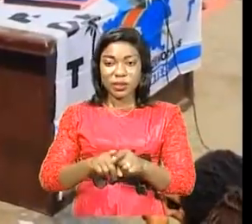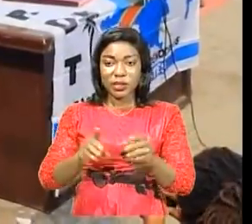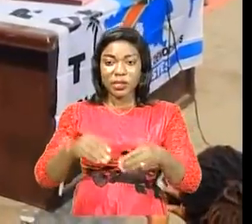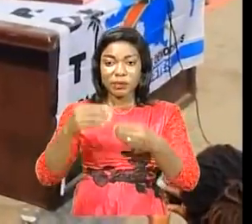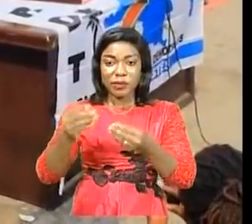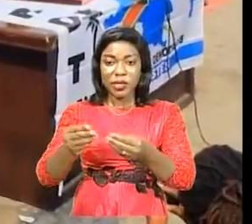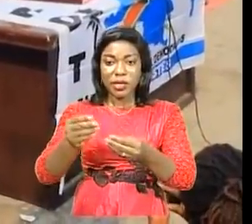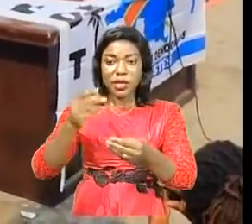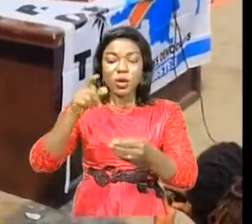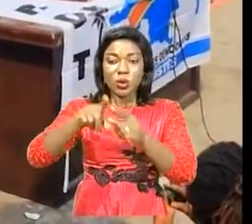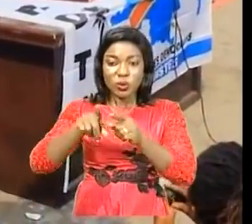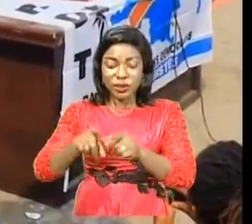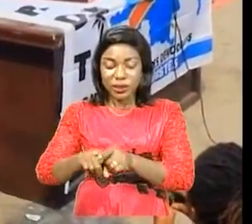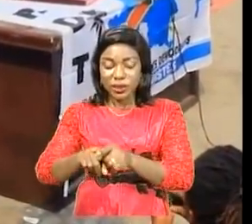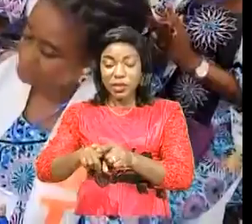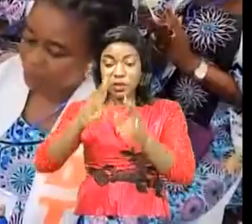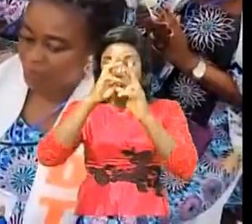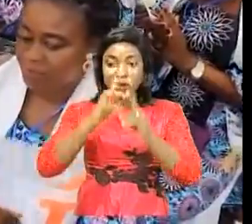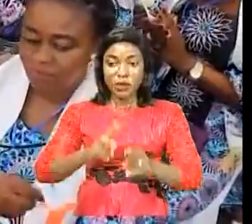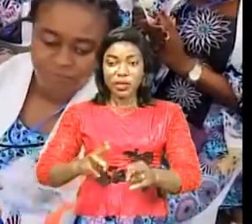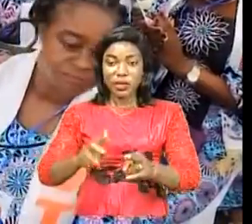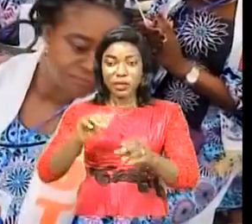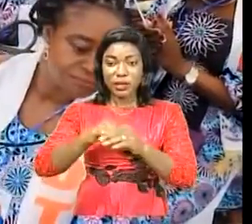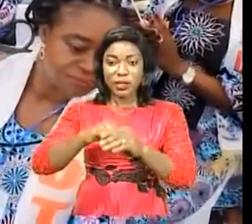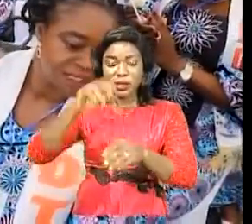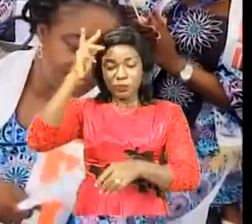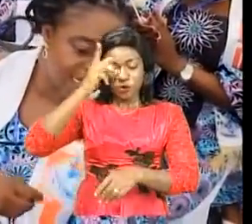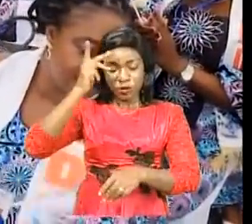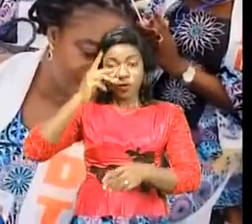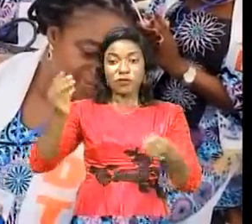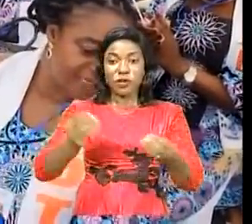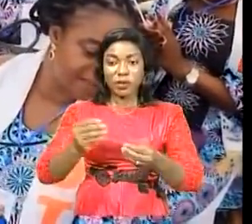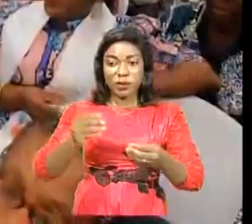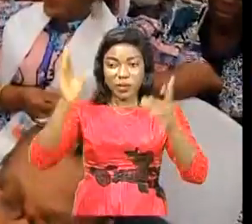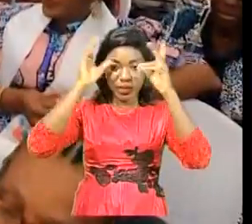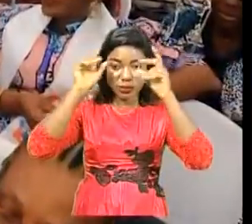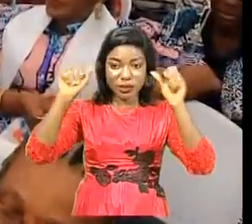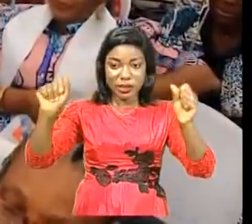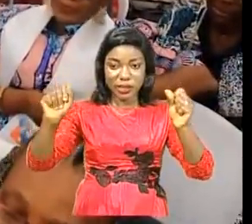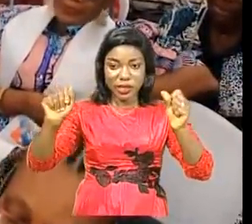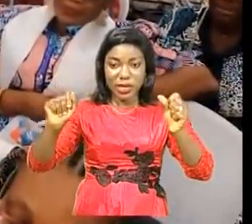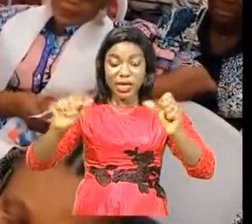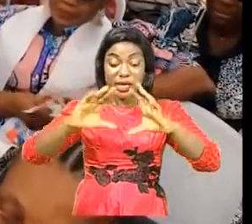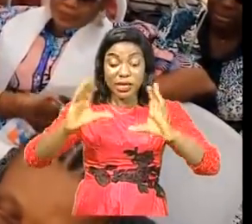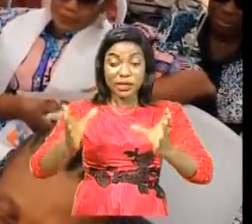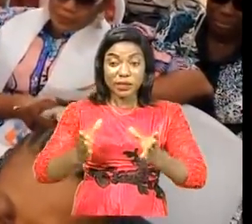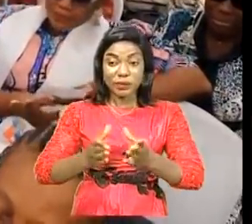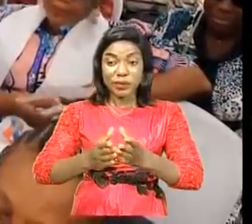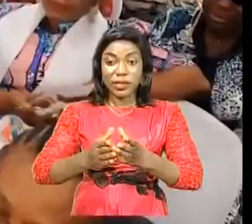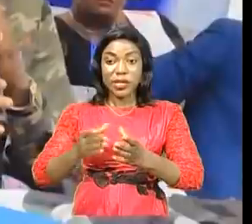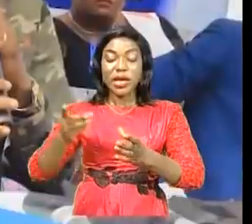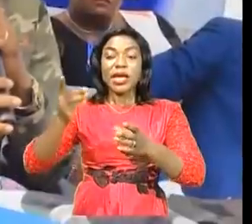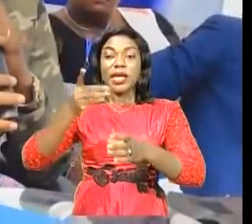il provoque aussi du tonneur dans la sphère politique c'est en ces termes que le président du rassemblement des démocrates Tisekédistes